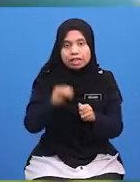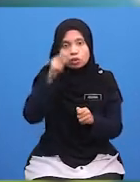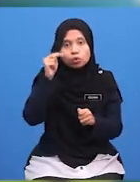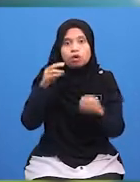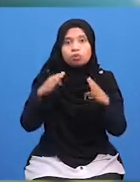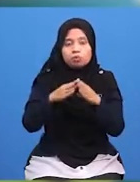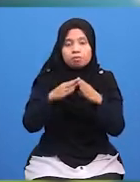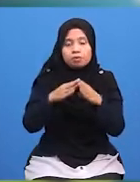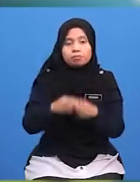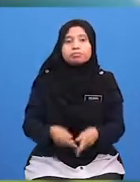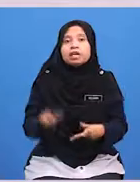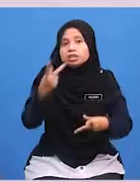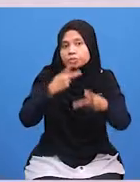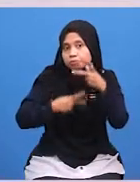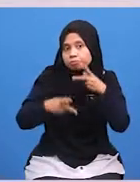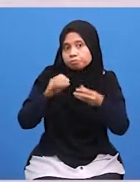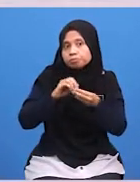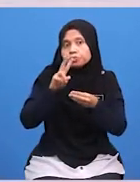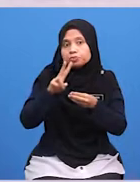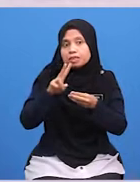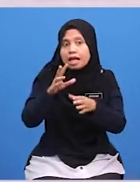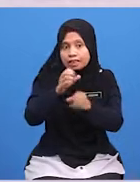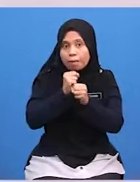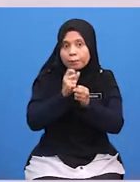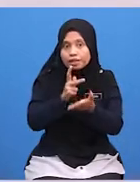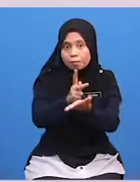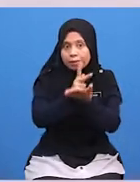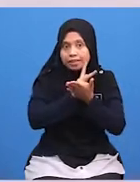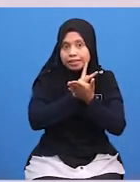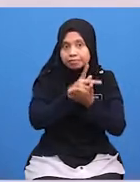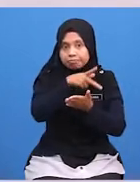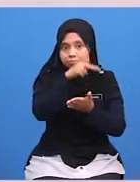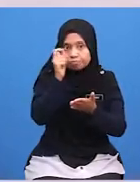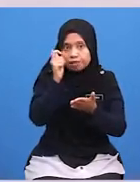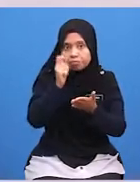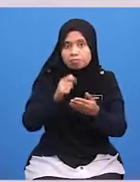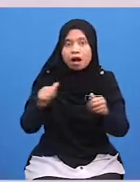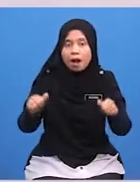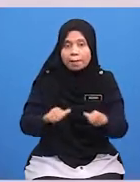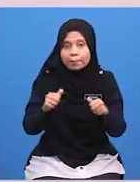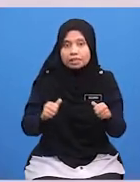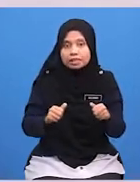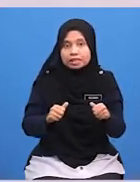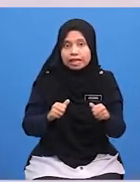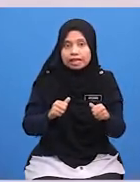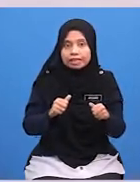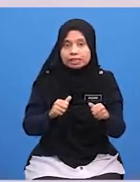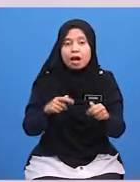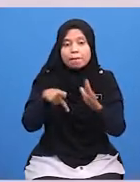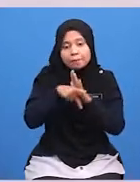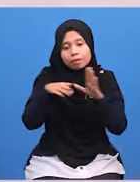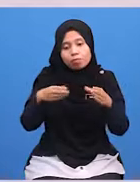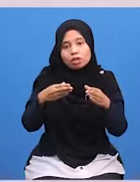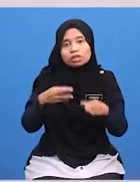Yang Dikunjungi Kedua Mendapat Pahala Kerana Mengamalkan Sunnah